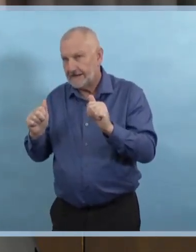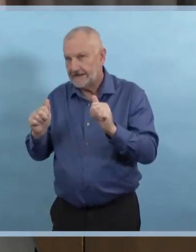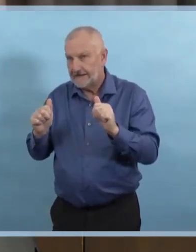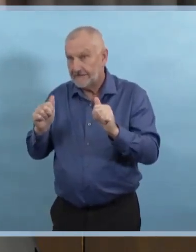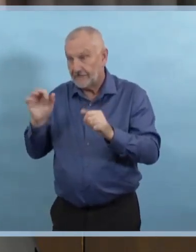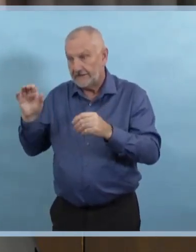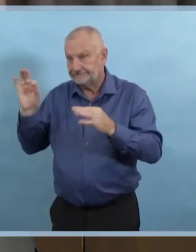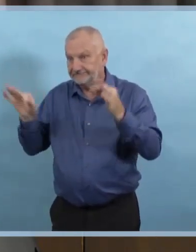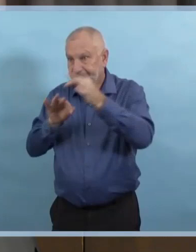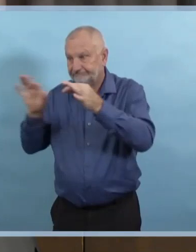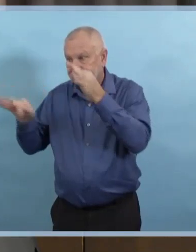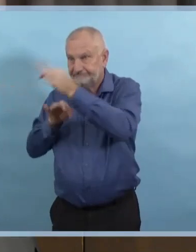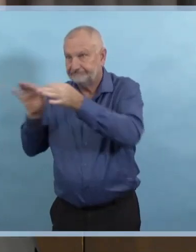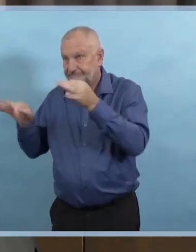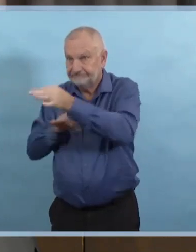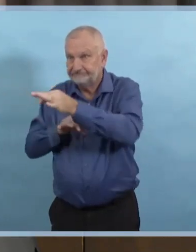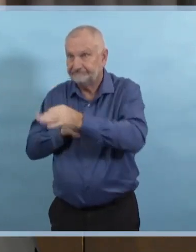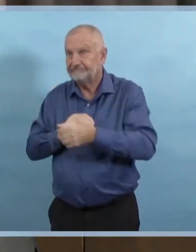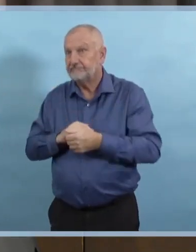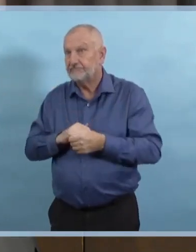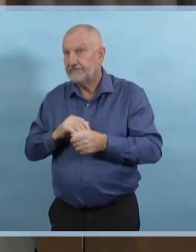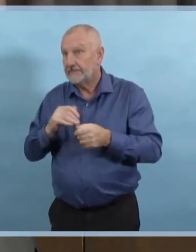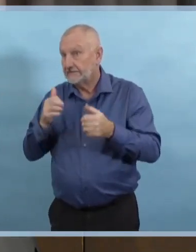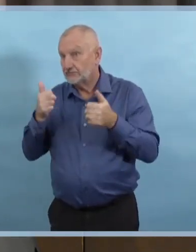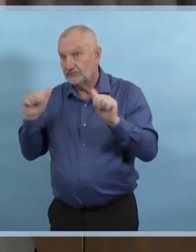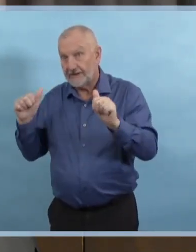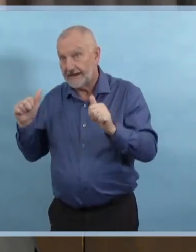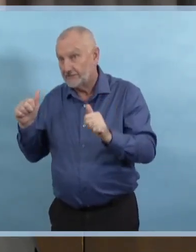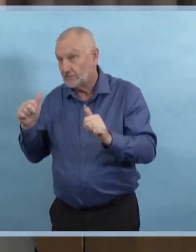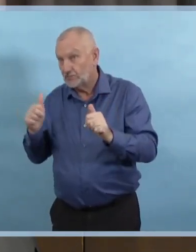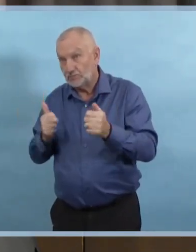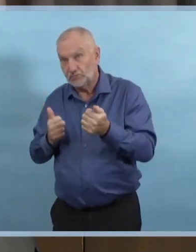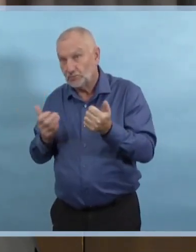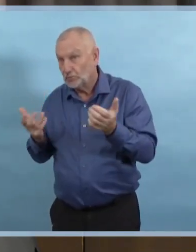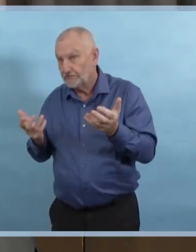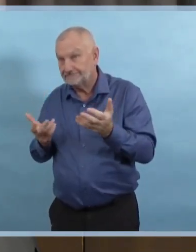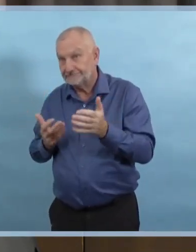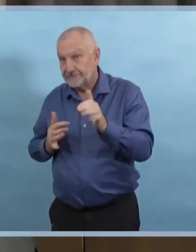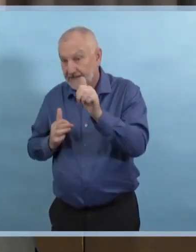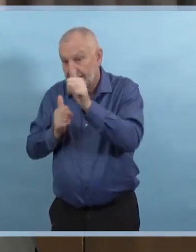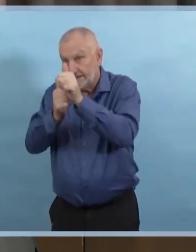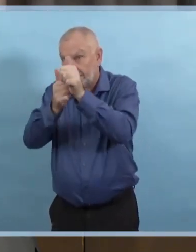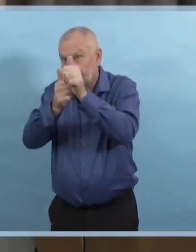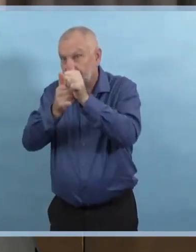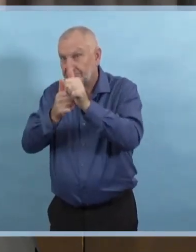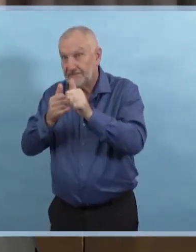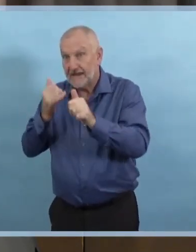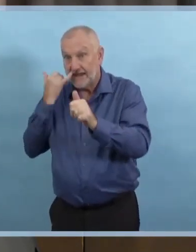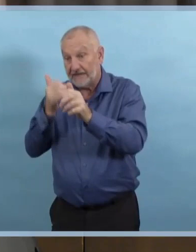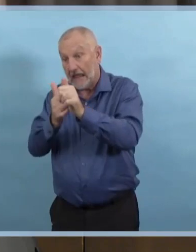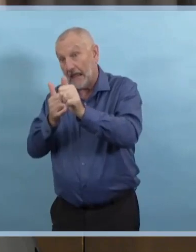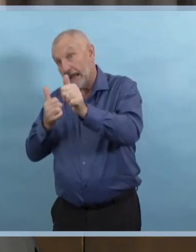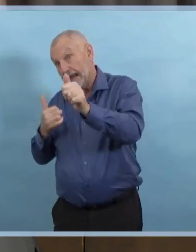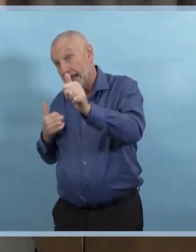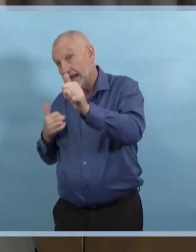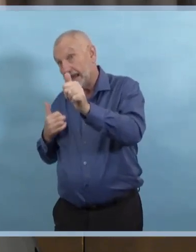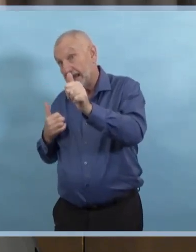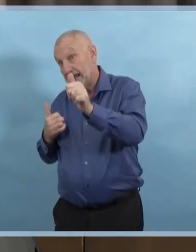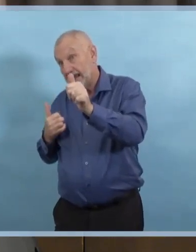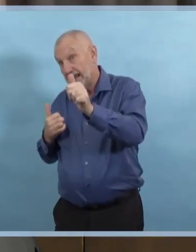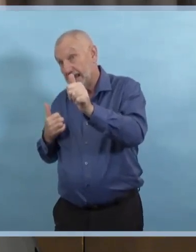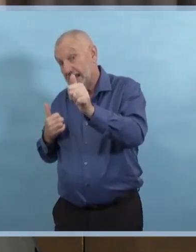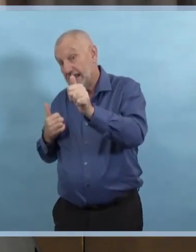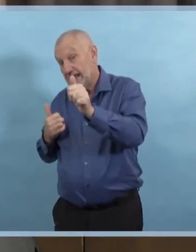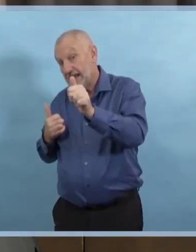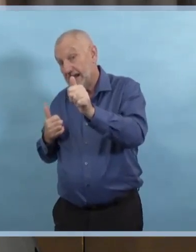ce n'est pas parce que c'est un problème de lit, c'est un problème de dotation en personnel.